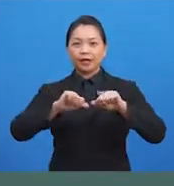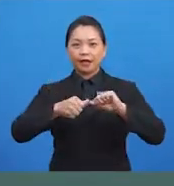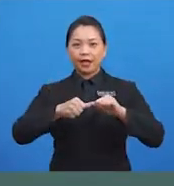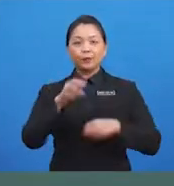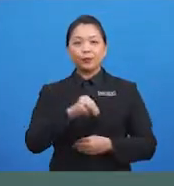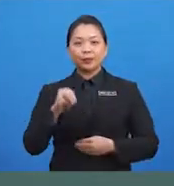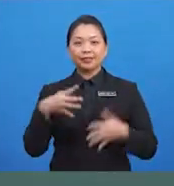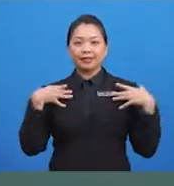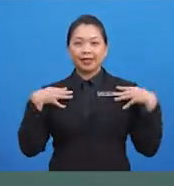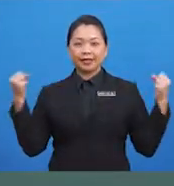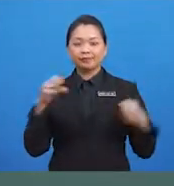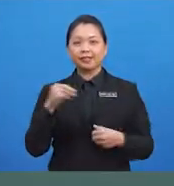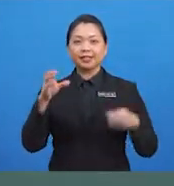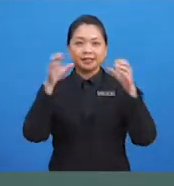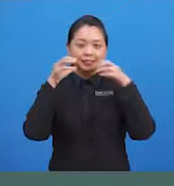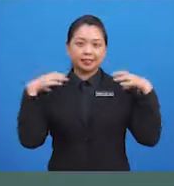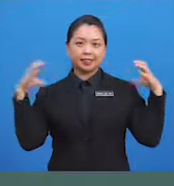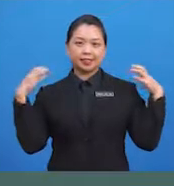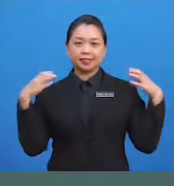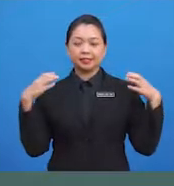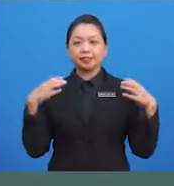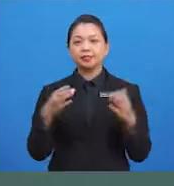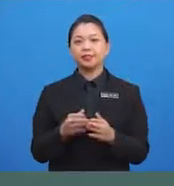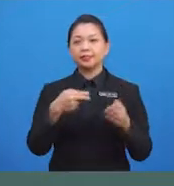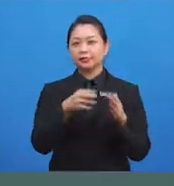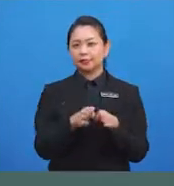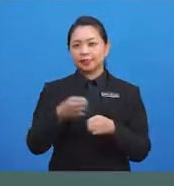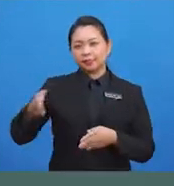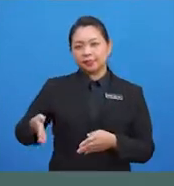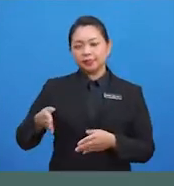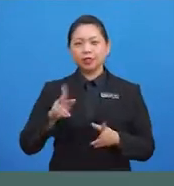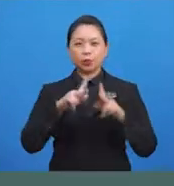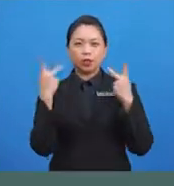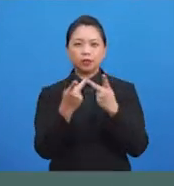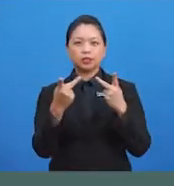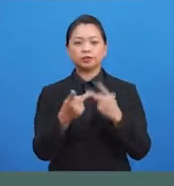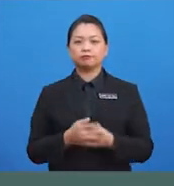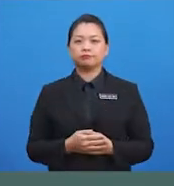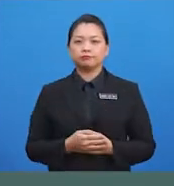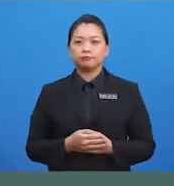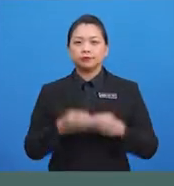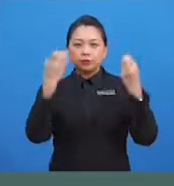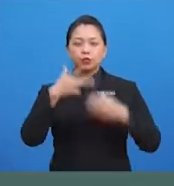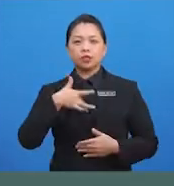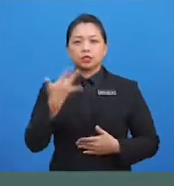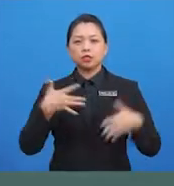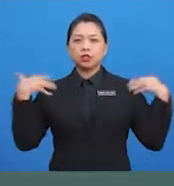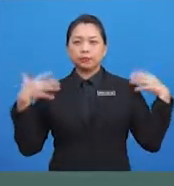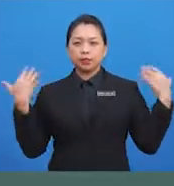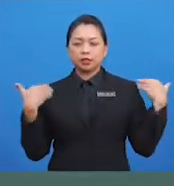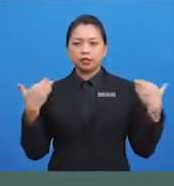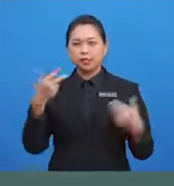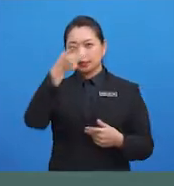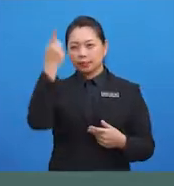murid-murid sehat dan cergas di samping keluarga yang tersayang. Cikgu berasa gembira